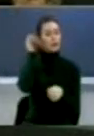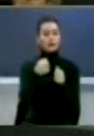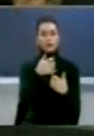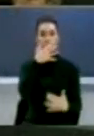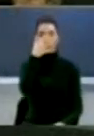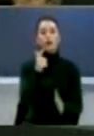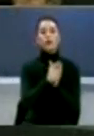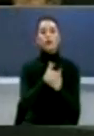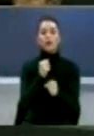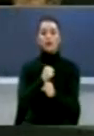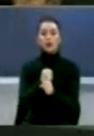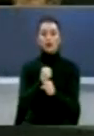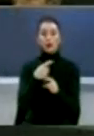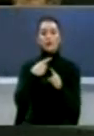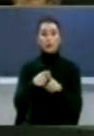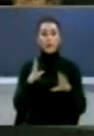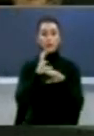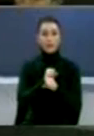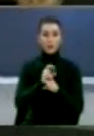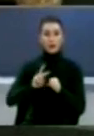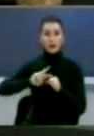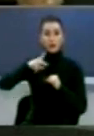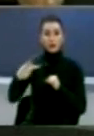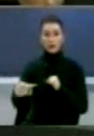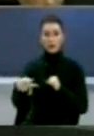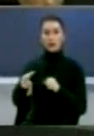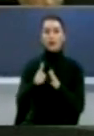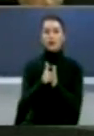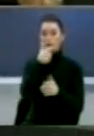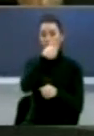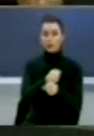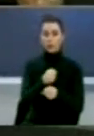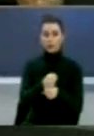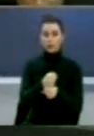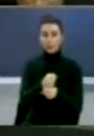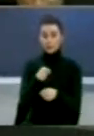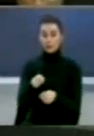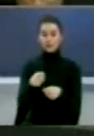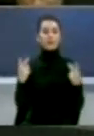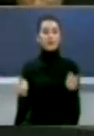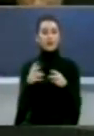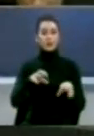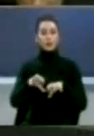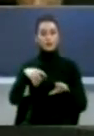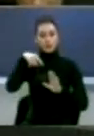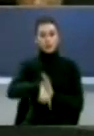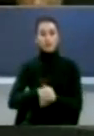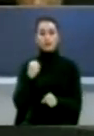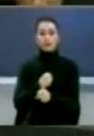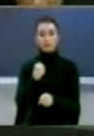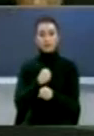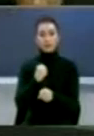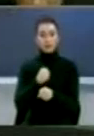kohës transicionale, pas për fundimit të mandatit të regull Këto ligjët do të ngrisni mekanizmat e kontrolit të brendshum të pushtetit